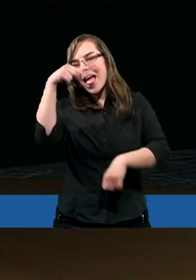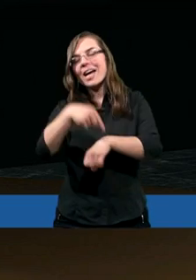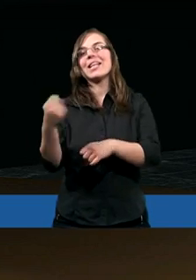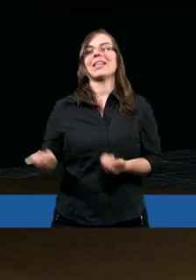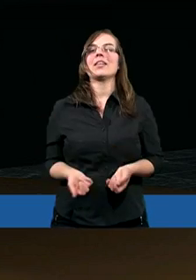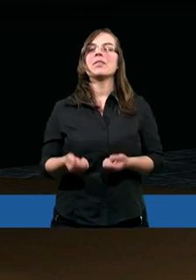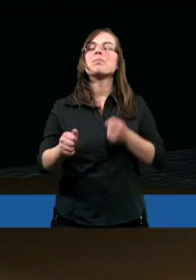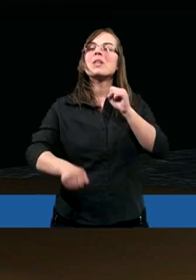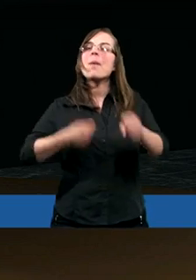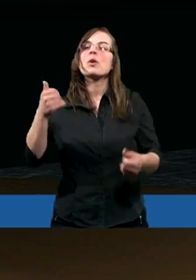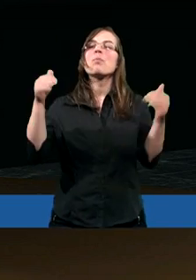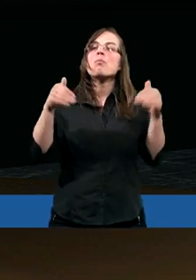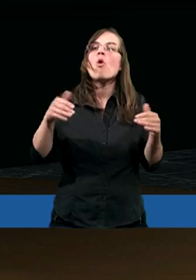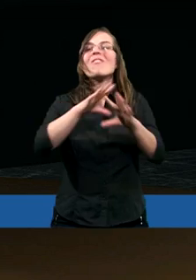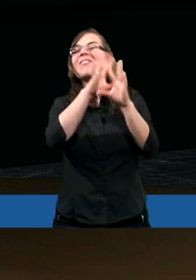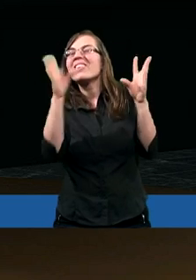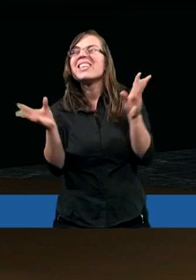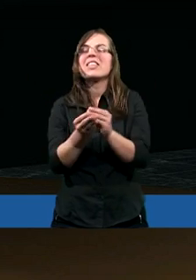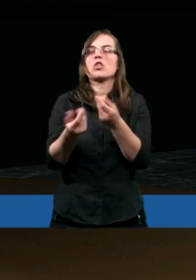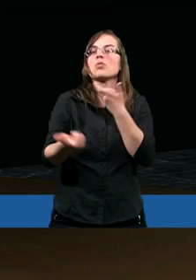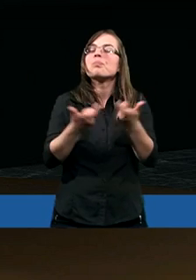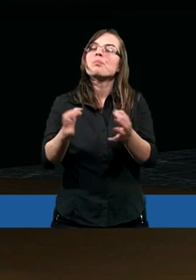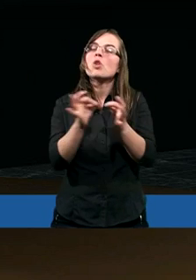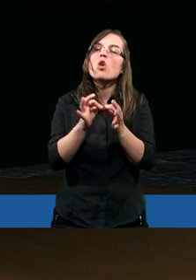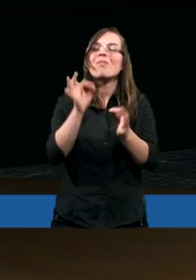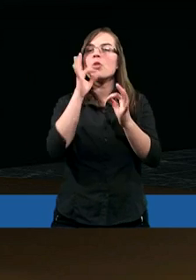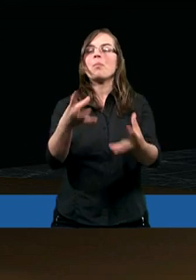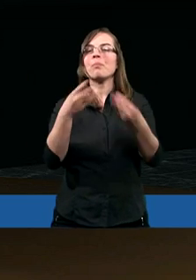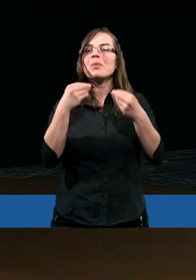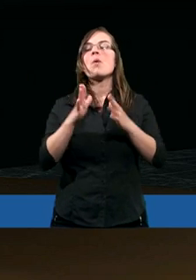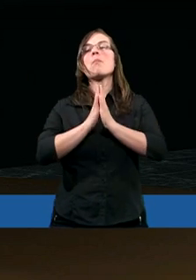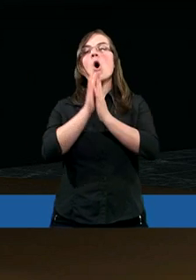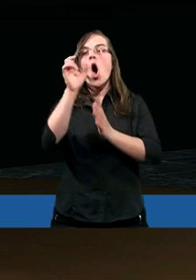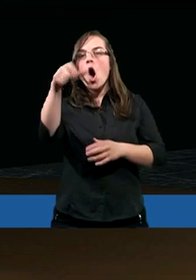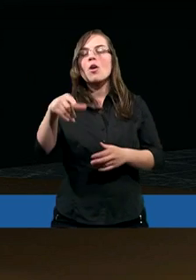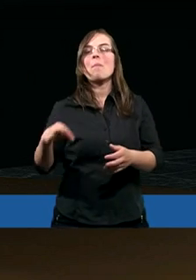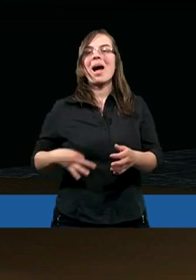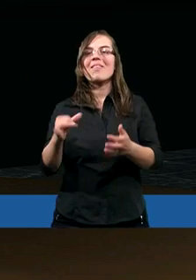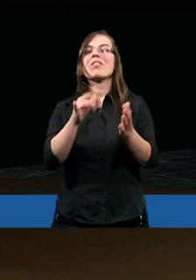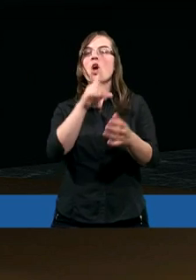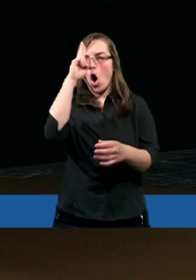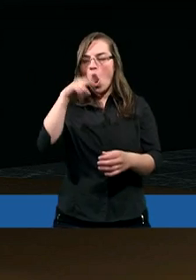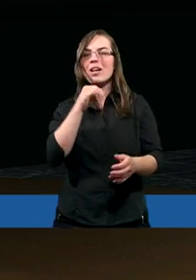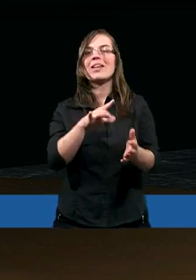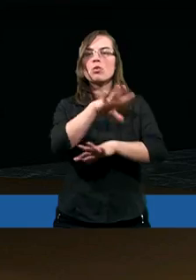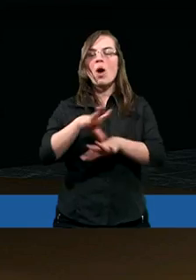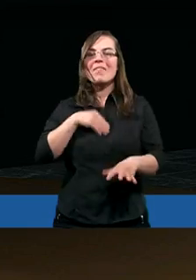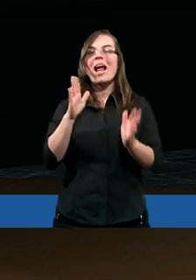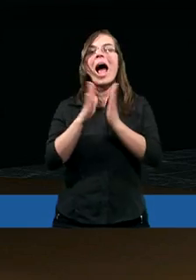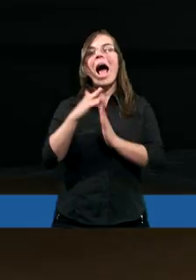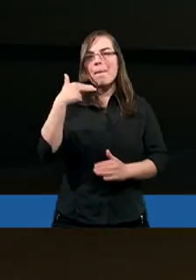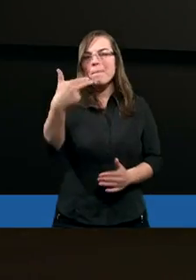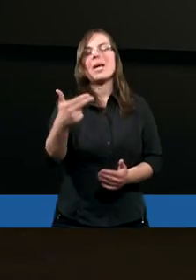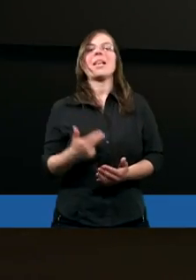i żebyśmy mogły to wszystko stosować w naszych życiach. Prosimy Cię o to, Panie, w imieniu Ojca i Syna i Ducha Świętego. Amen.